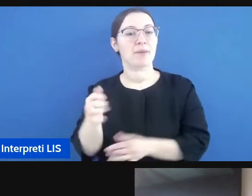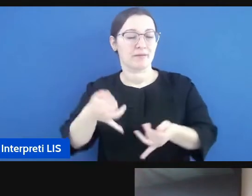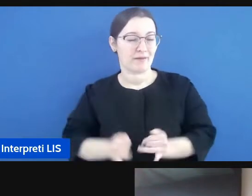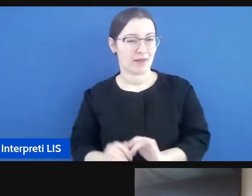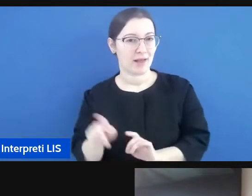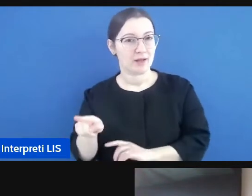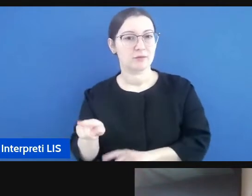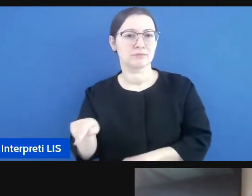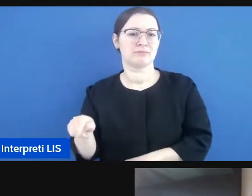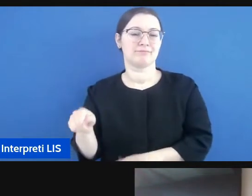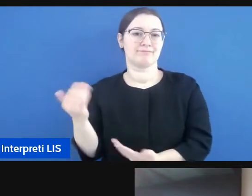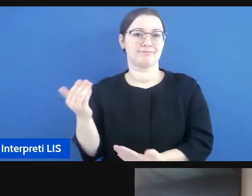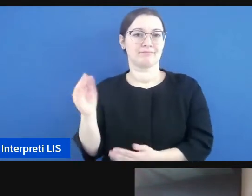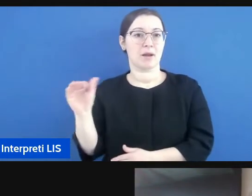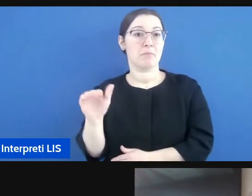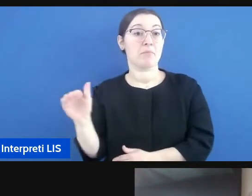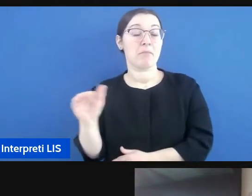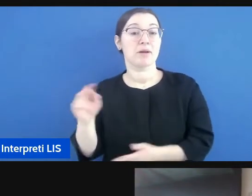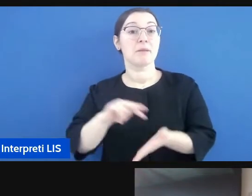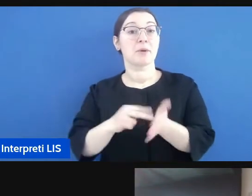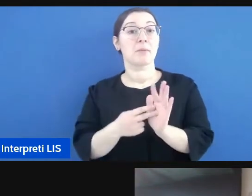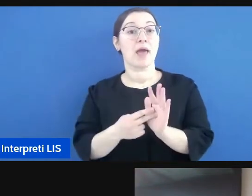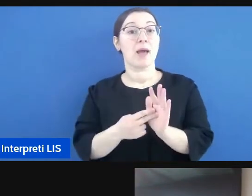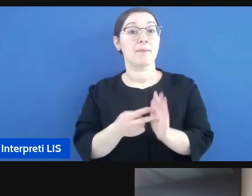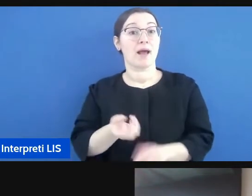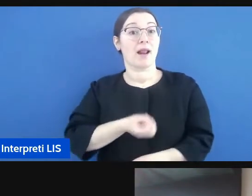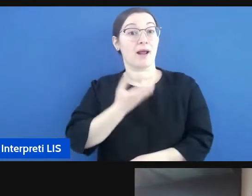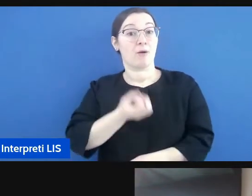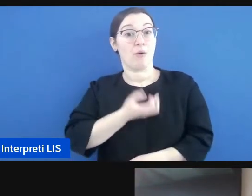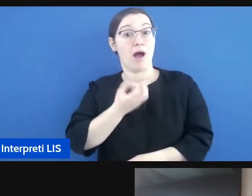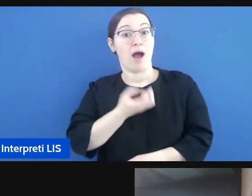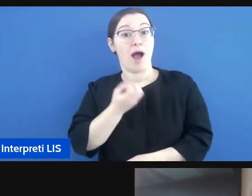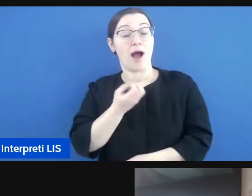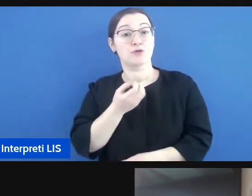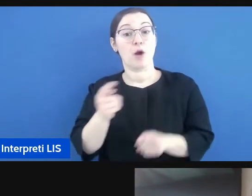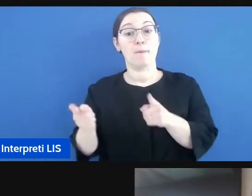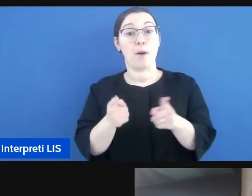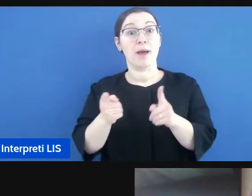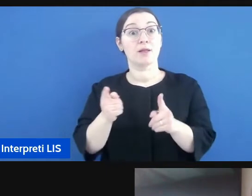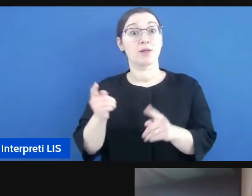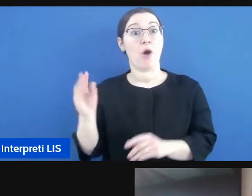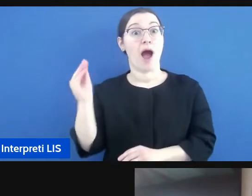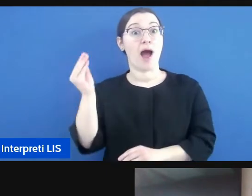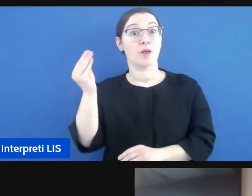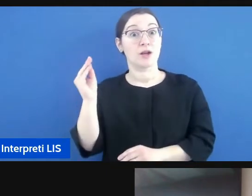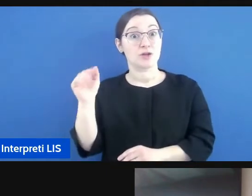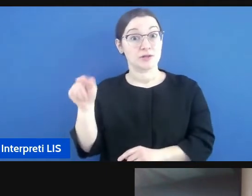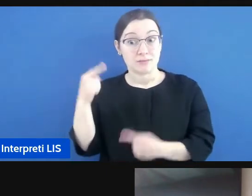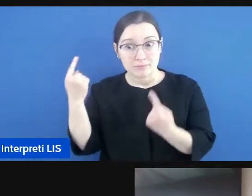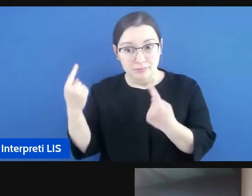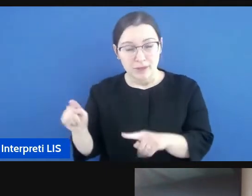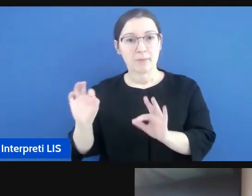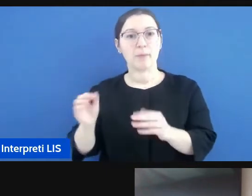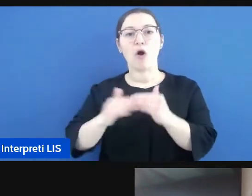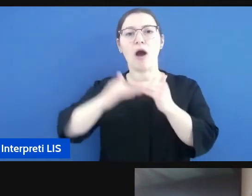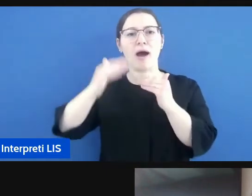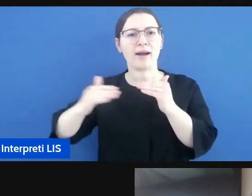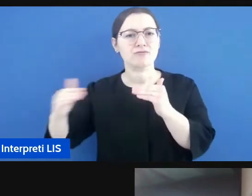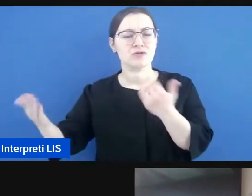che ha problemi di linguaggio nell'adolescenza sono questi è il registro comune dell